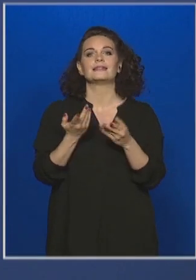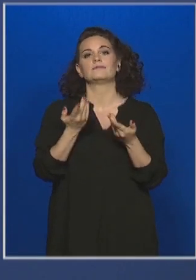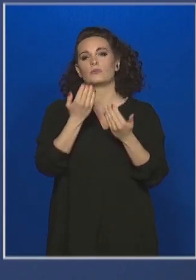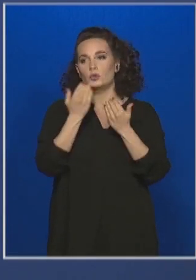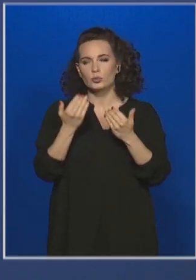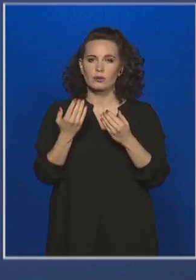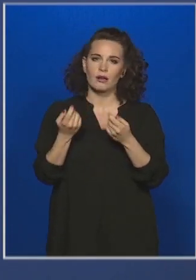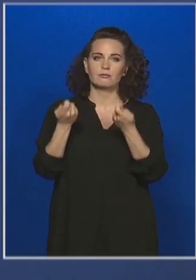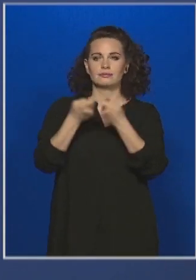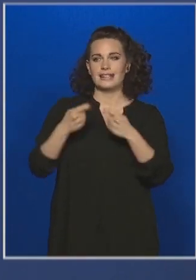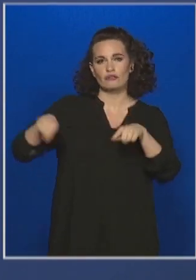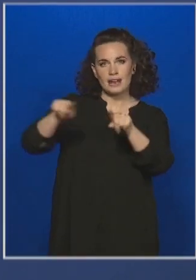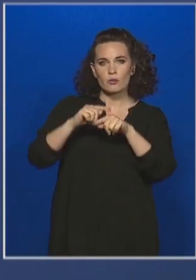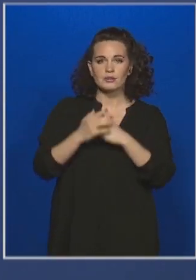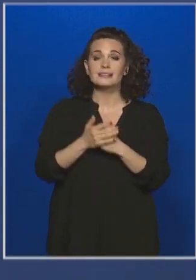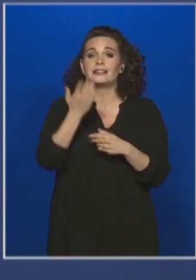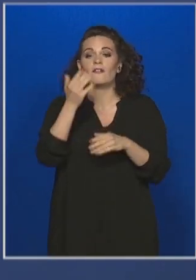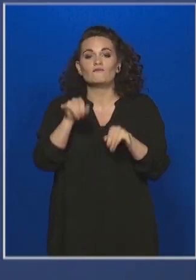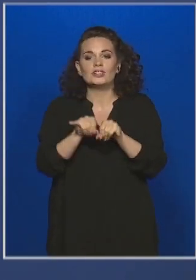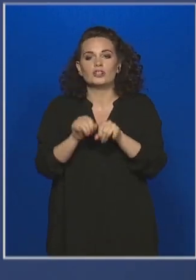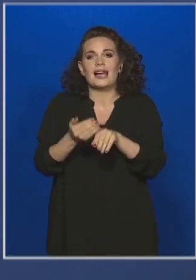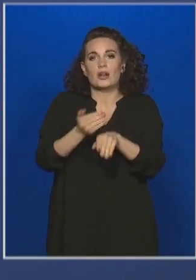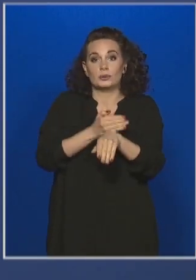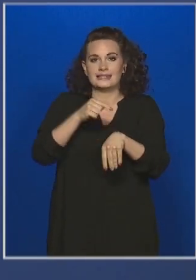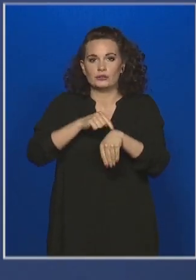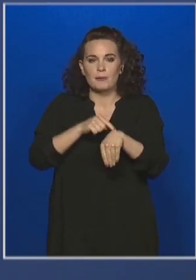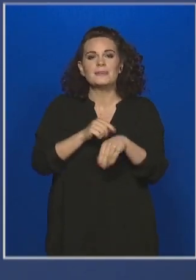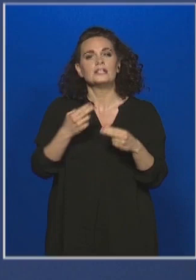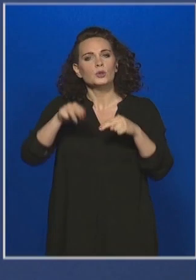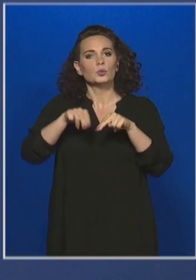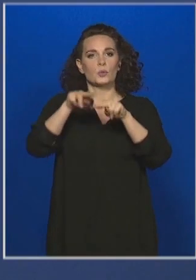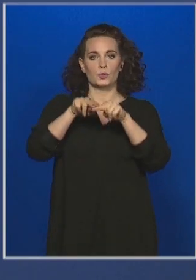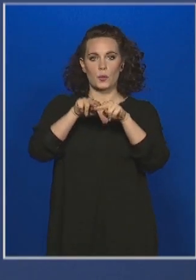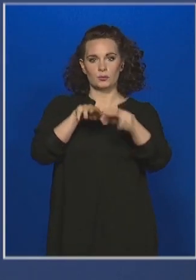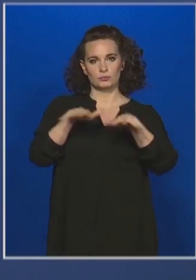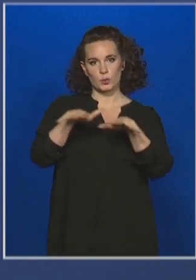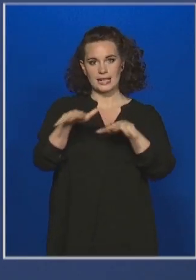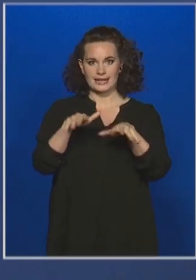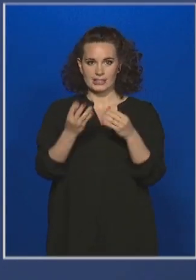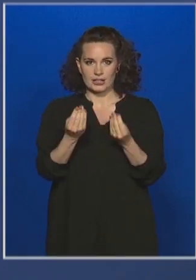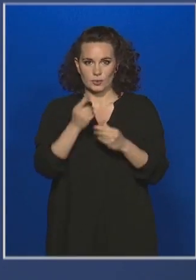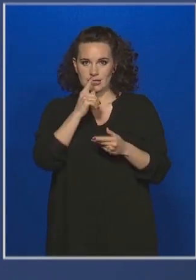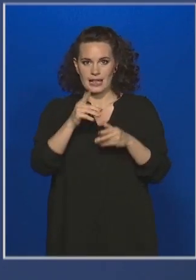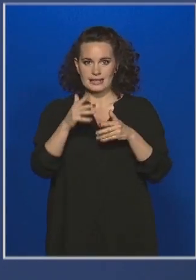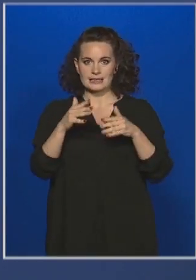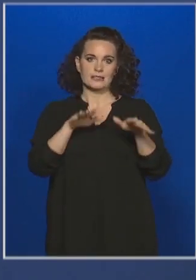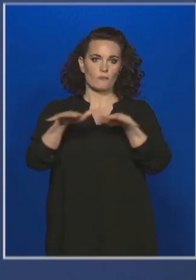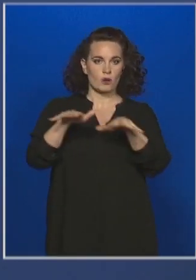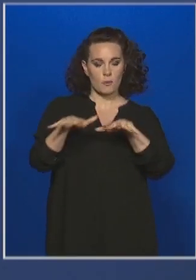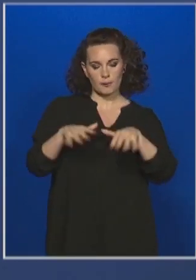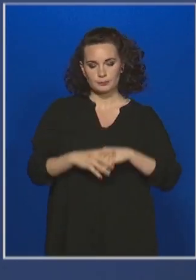arra lehet számítani, hogy a vizsgák kezdete előtt időszakban sűrűbben járnak majd az eszközök. Ezzel együtt is